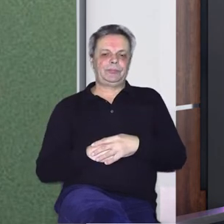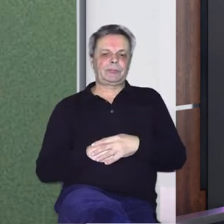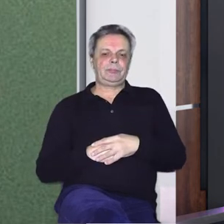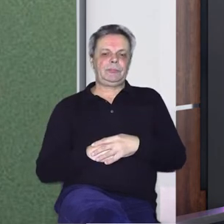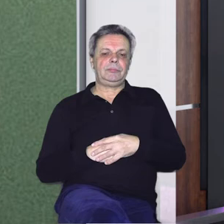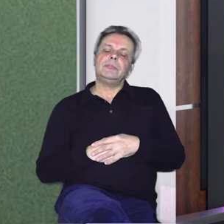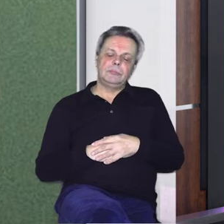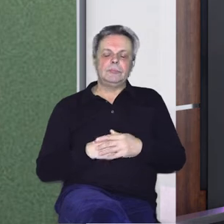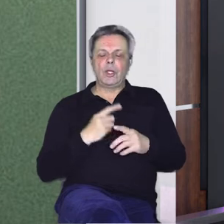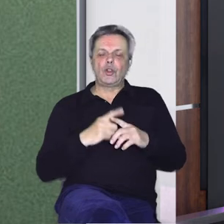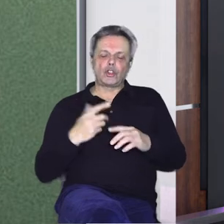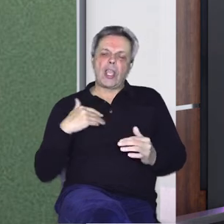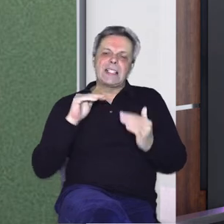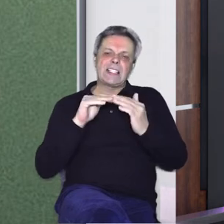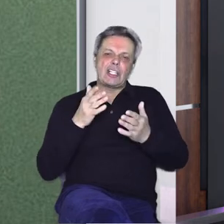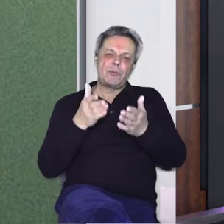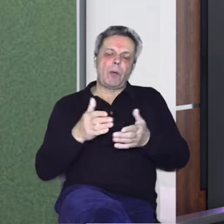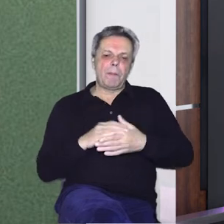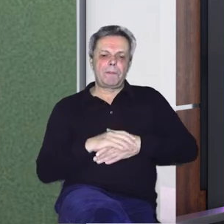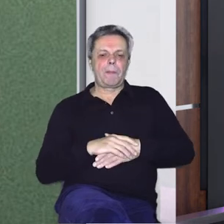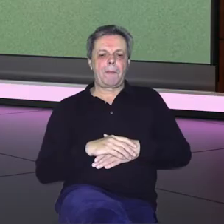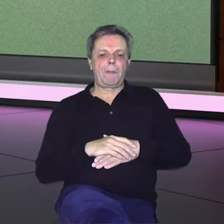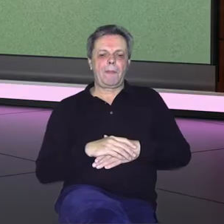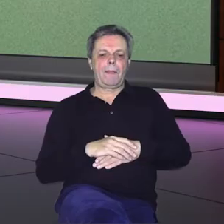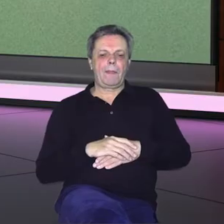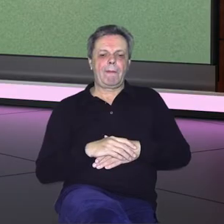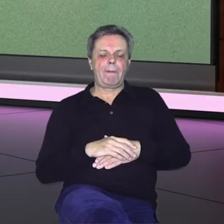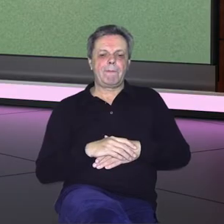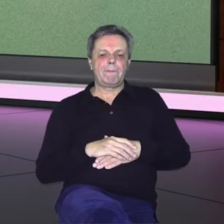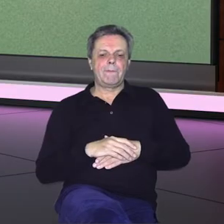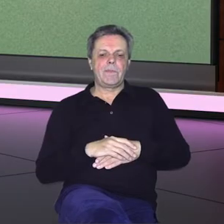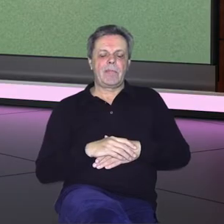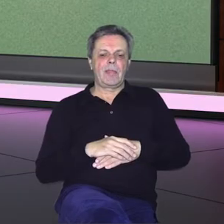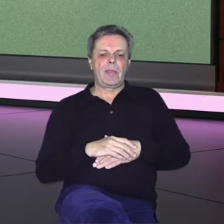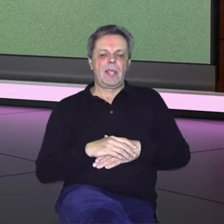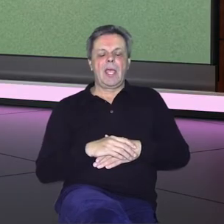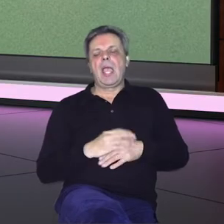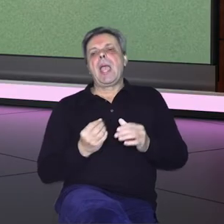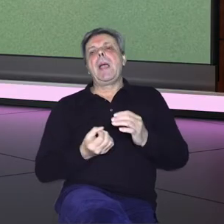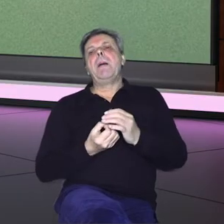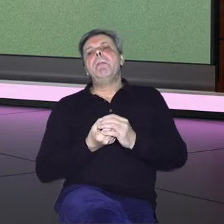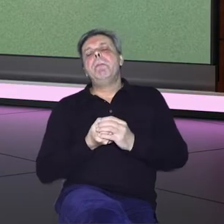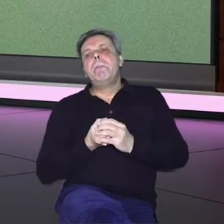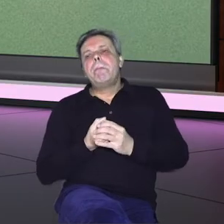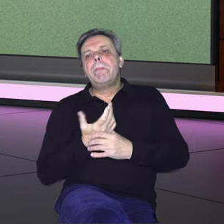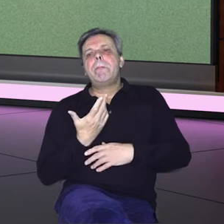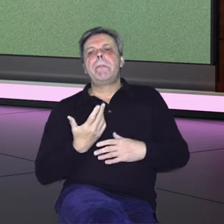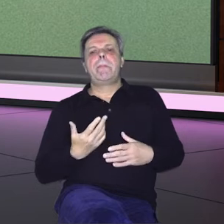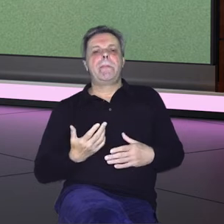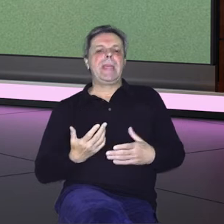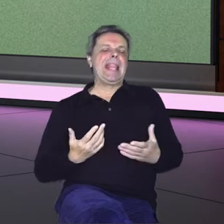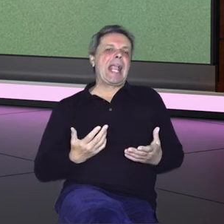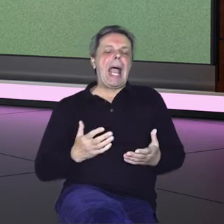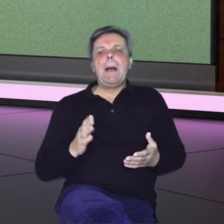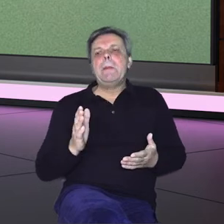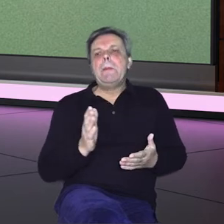moram odat priznanje. Tu se moram složiti. To, a osim toga, pa ne znam, pomeni, biljka se daje, ona dođe do